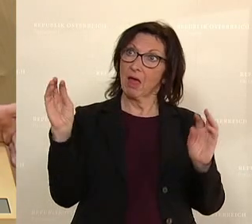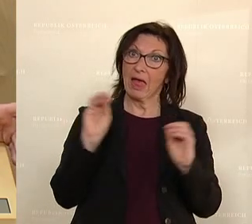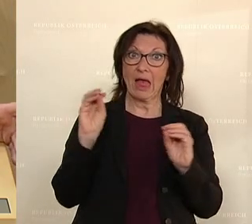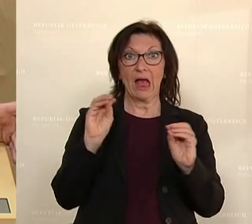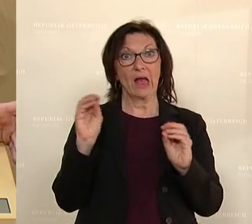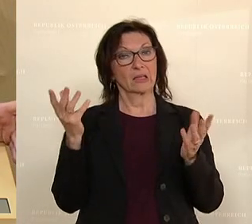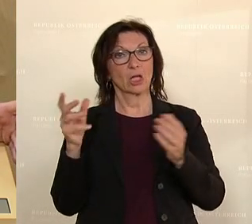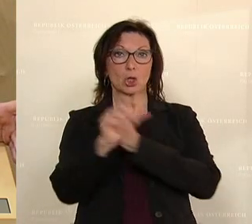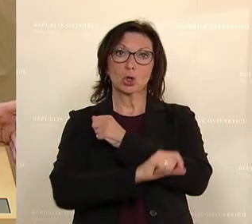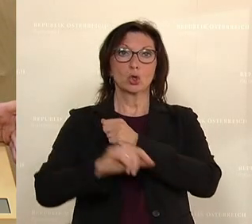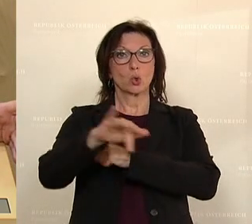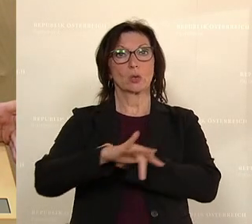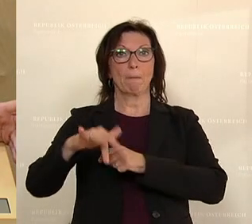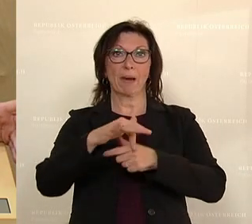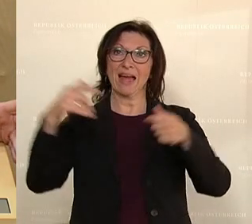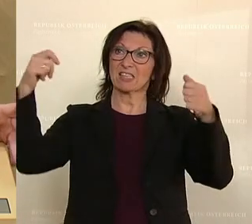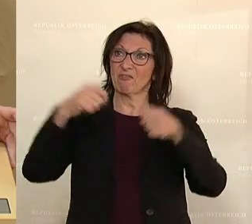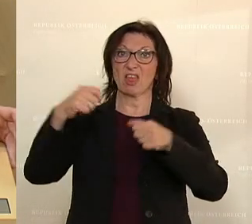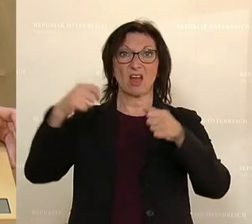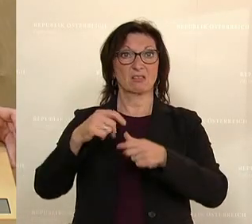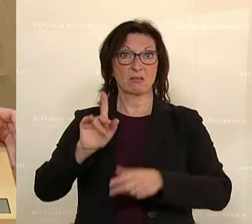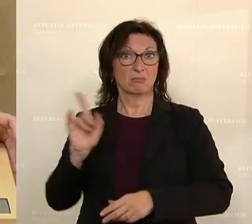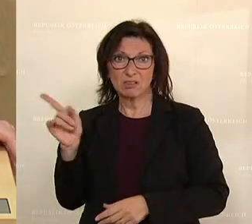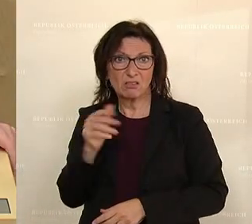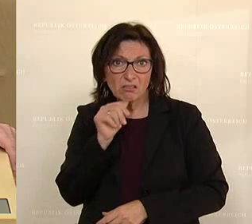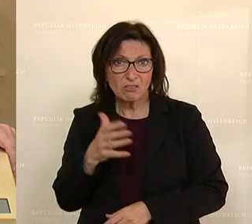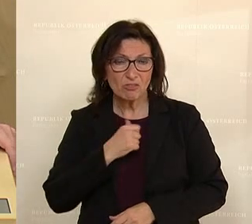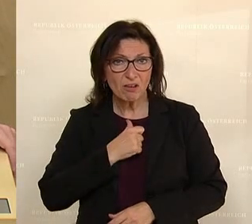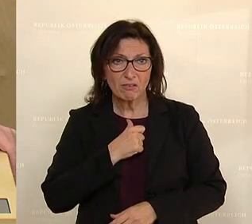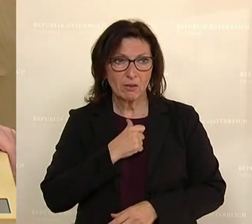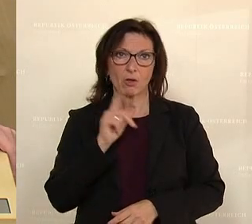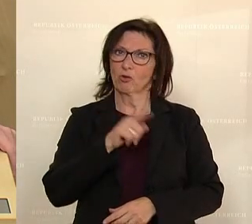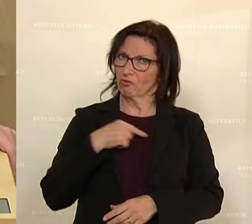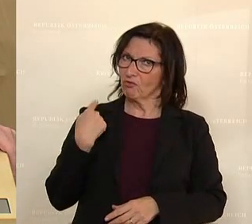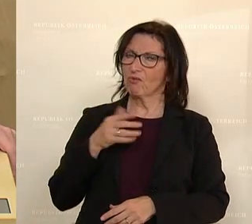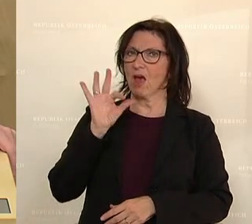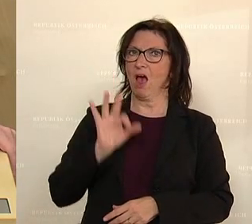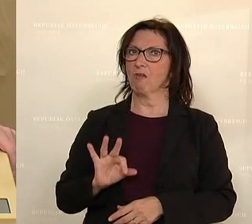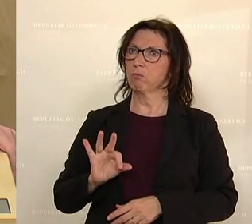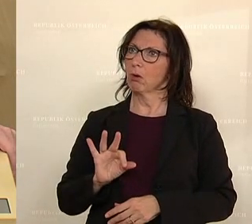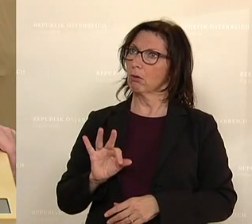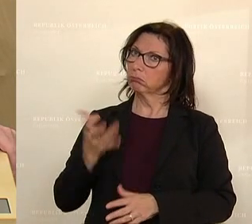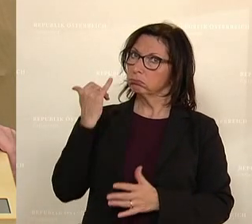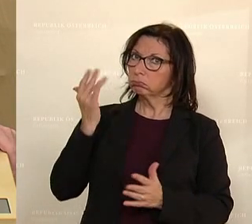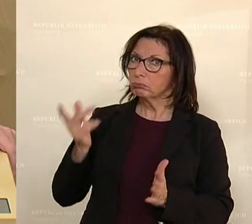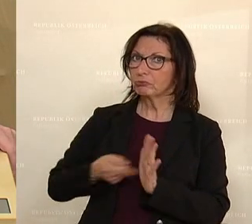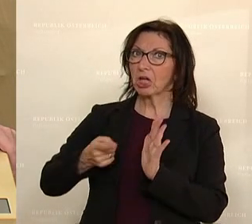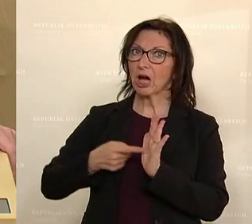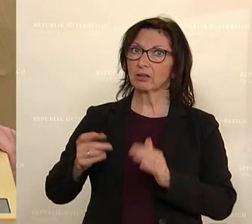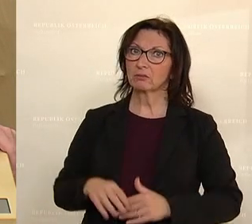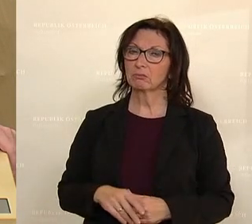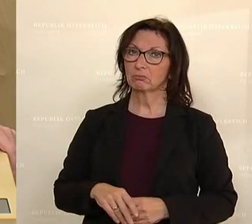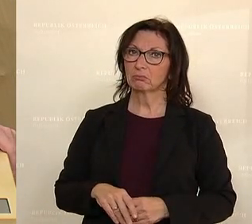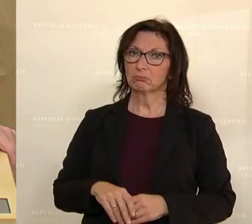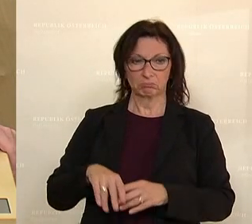Studienplatzfinanzierung auf die Beine zu stellen. Auch von uns Freiheitlichen angestoßen, gefordert im